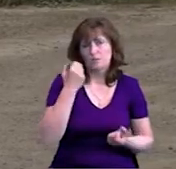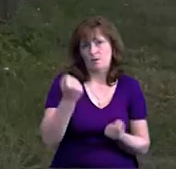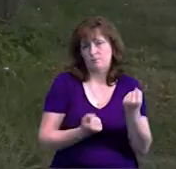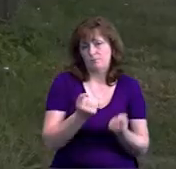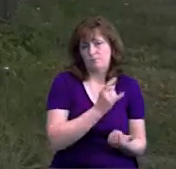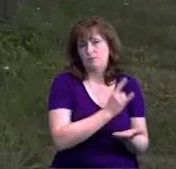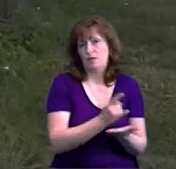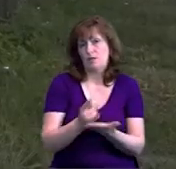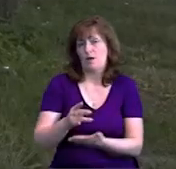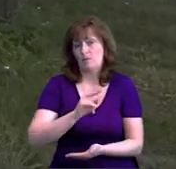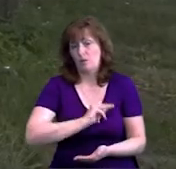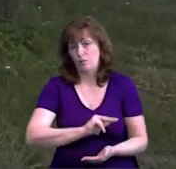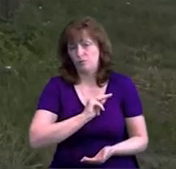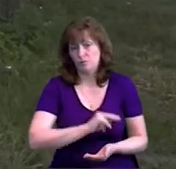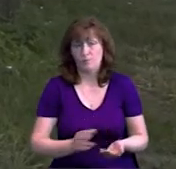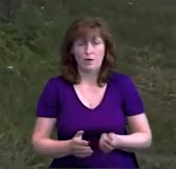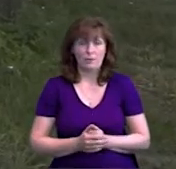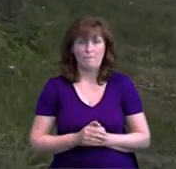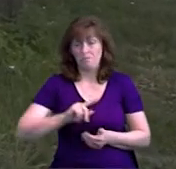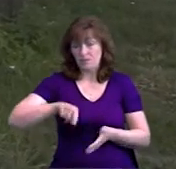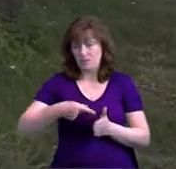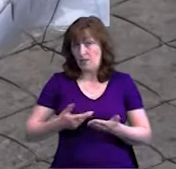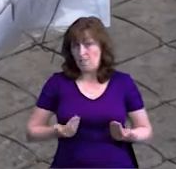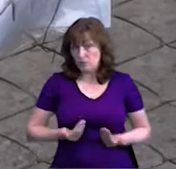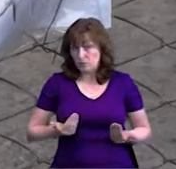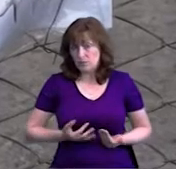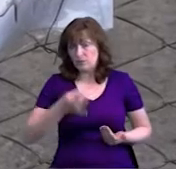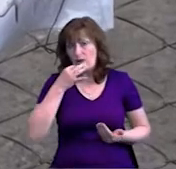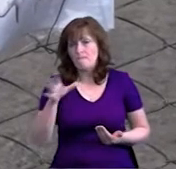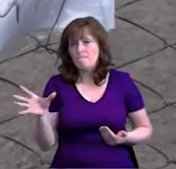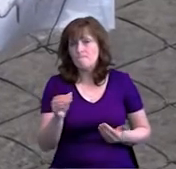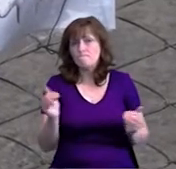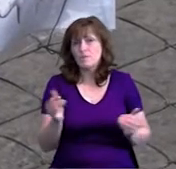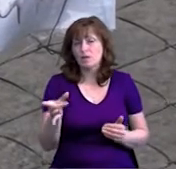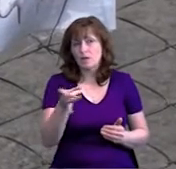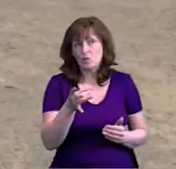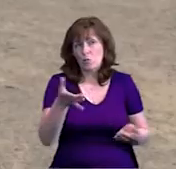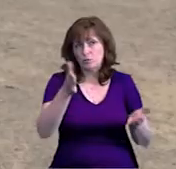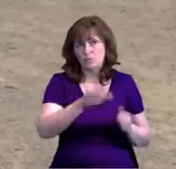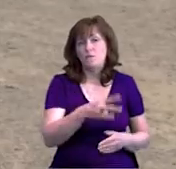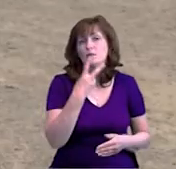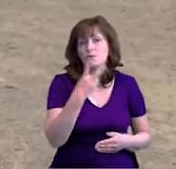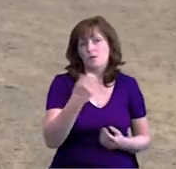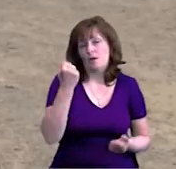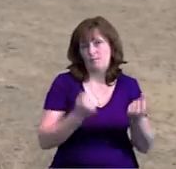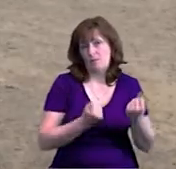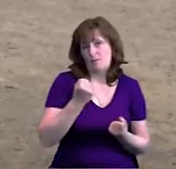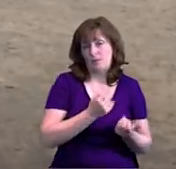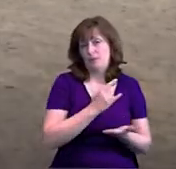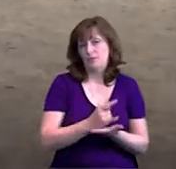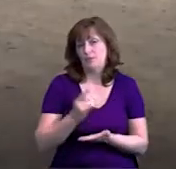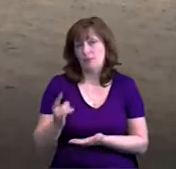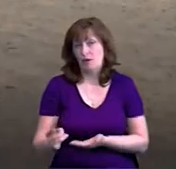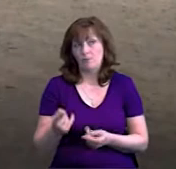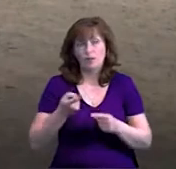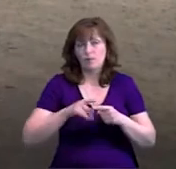парку місць. Місцева жителька Ольга Геліверова каже, тепер на увесь мікрорайон лишилося тільки дві автомобільні стоянки. І це була